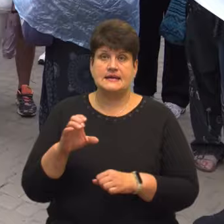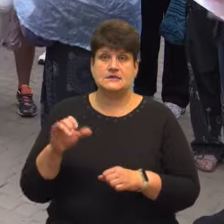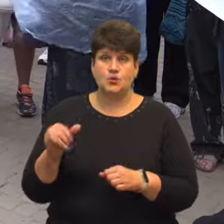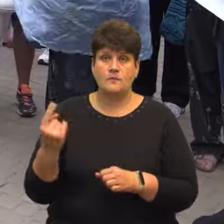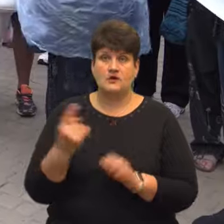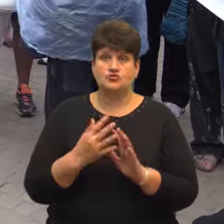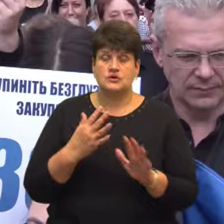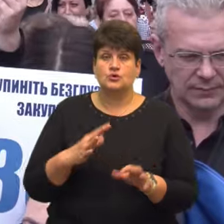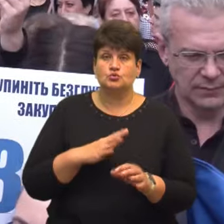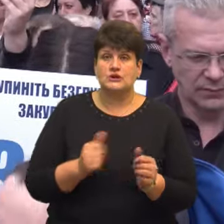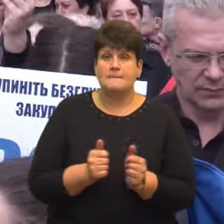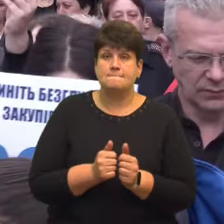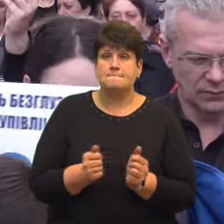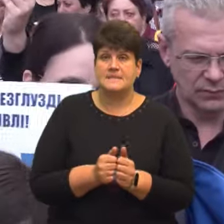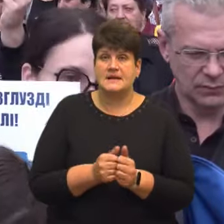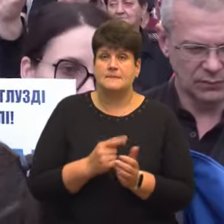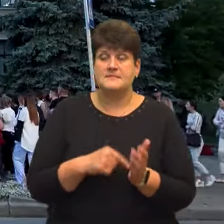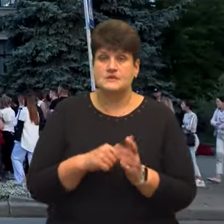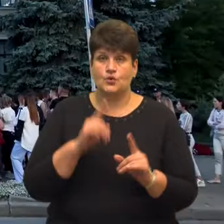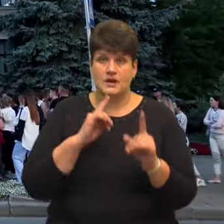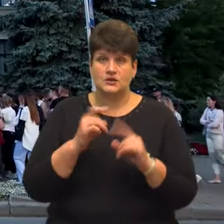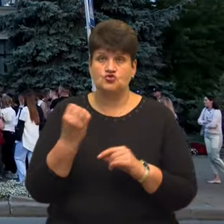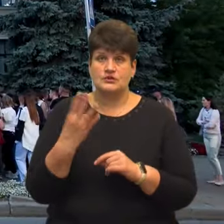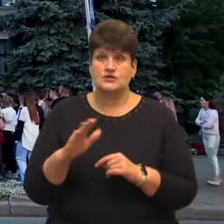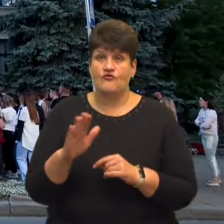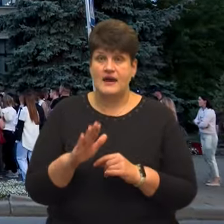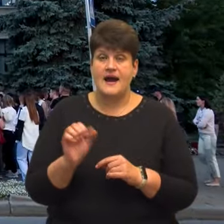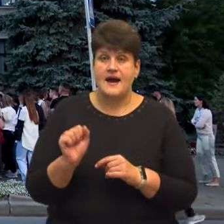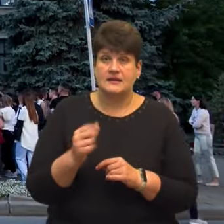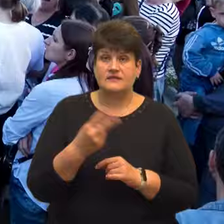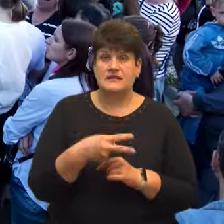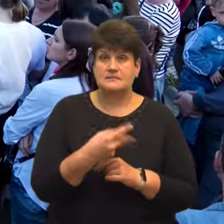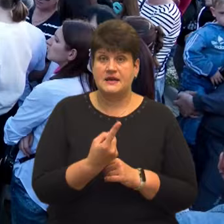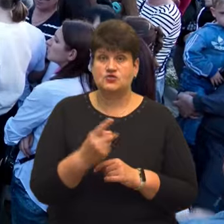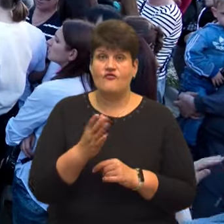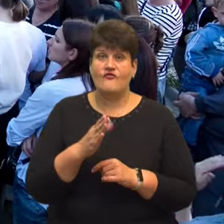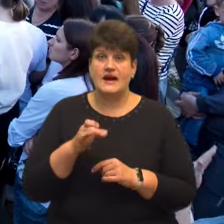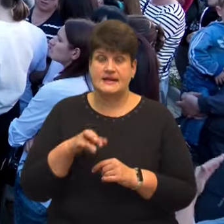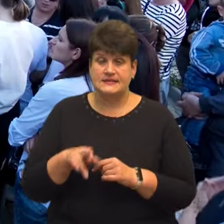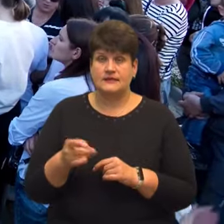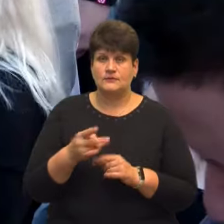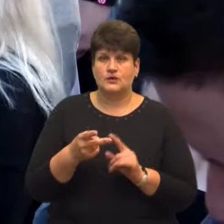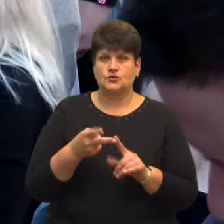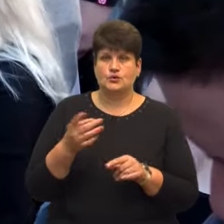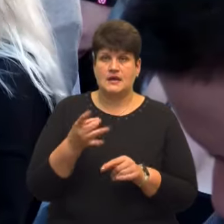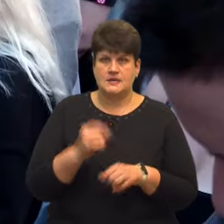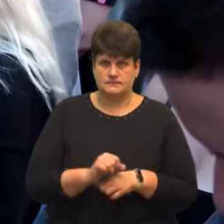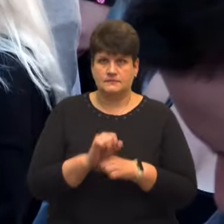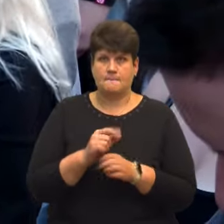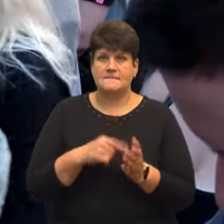відбулася біля міської ради 14 вересня, а 21 вересня тернополяни вдруге пікетували міську раду.